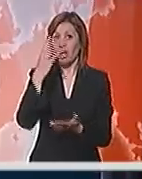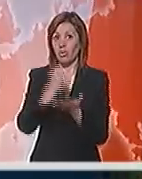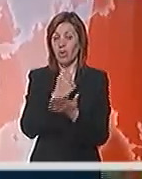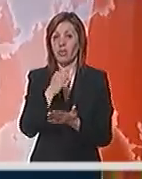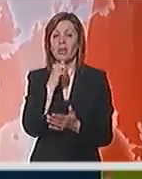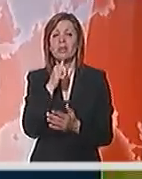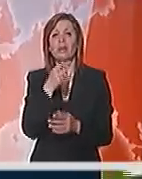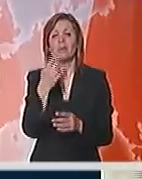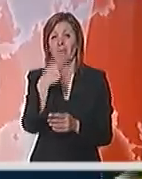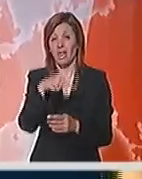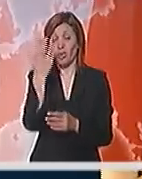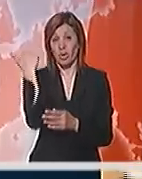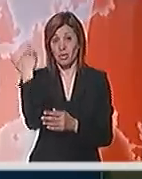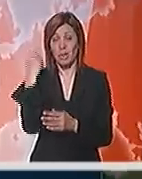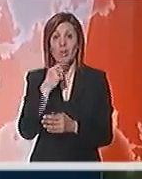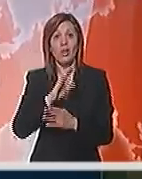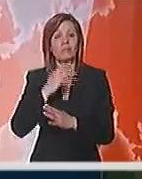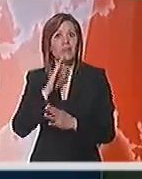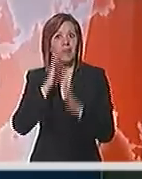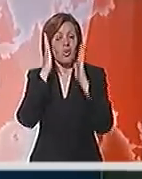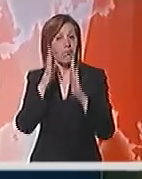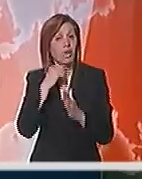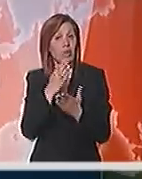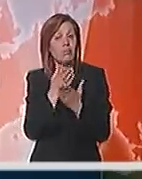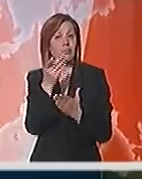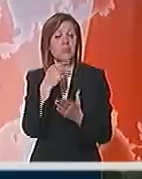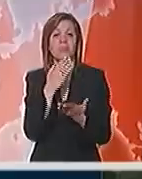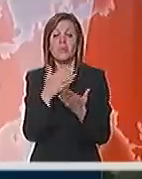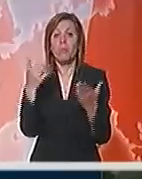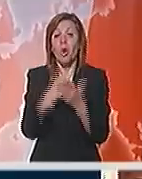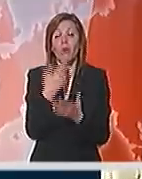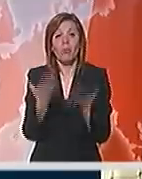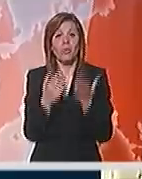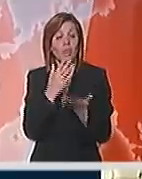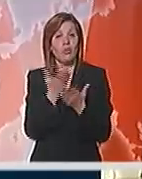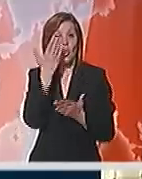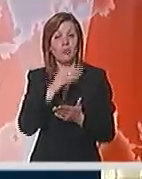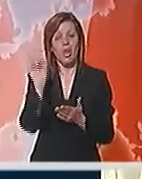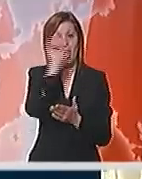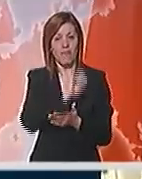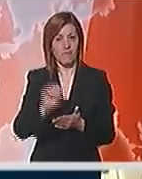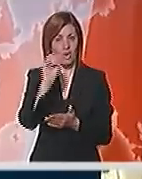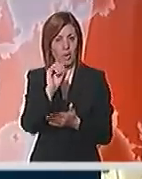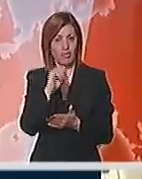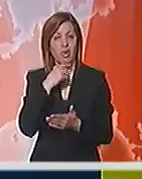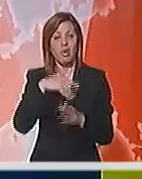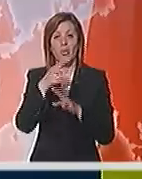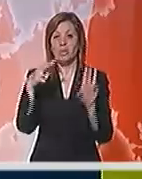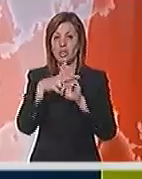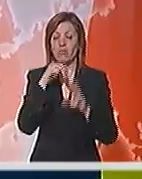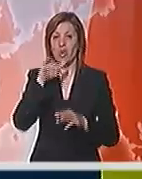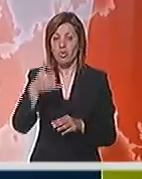Inter Toto Coupe 2002. Posle nevrovatne sezone, ekipa sa Kreven Kotića ponovo bi mogla da bude uspješna na evropskoj sceni. Posle Šahtjura,